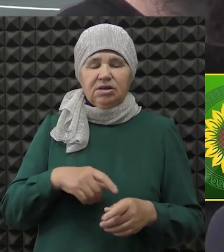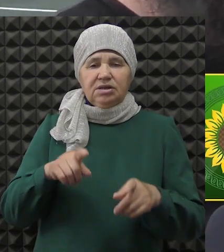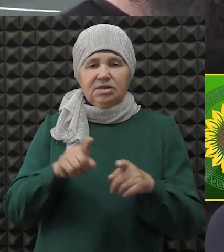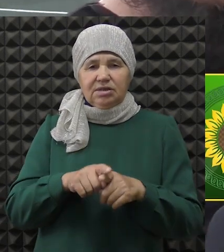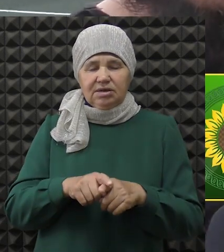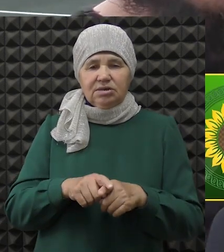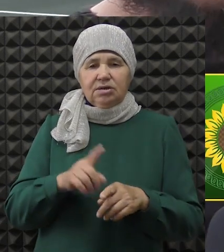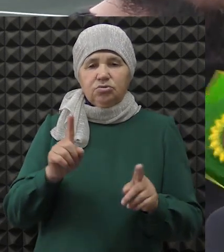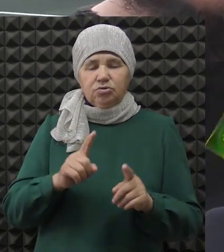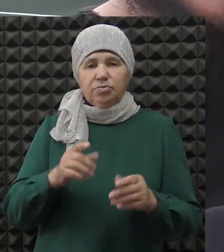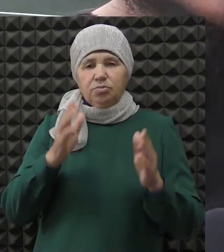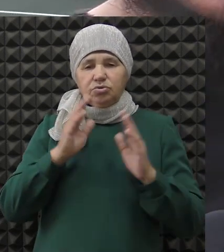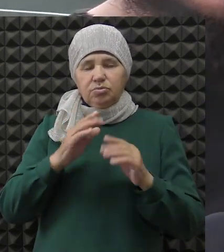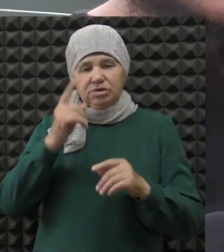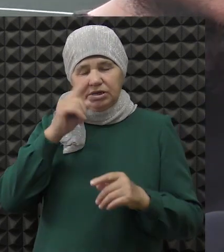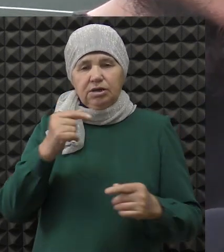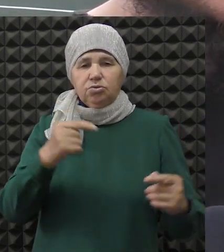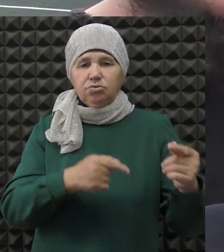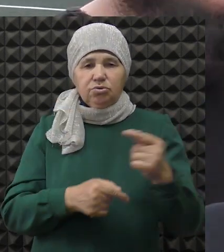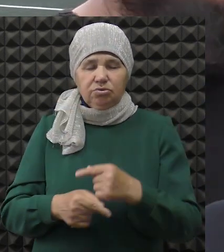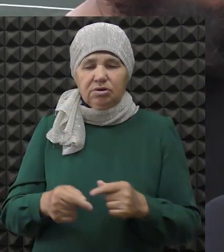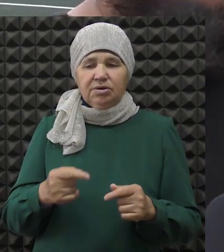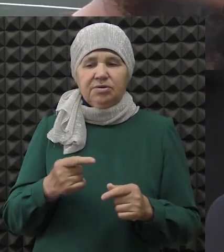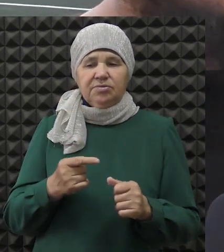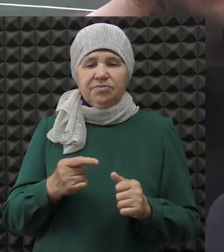также для того, чтобы мусульмане знали друг друга.